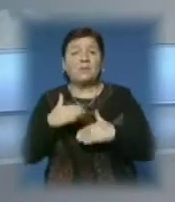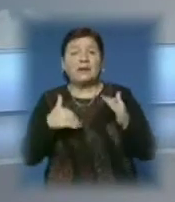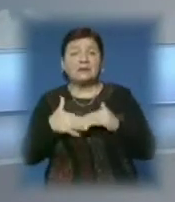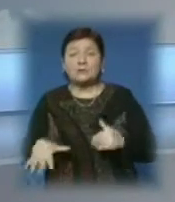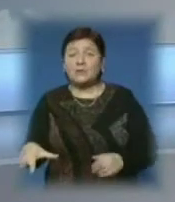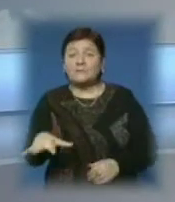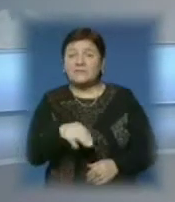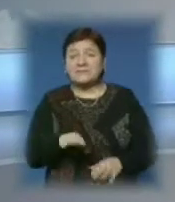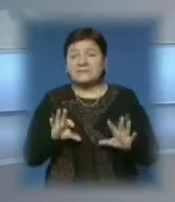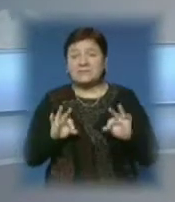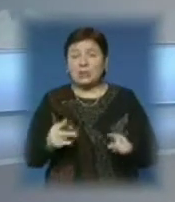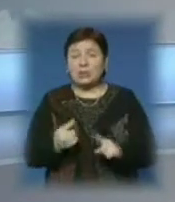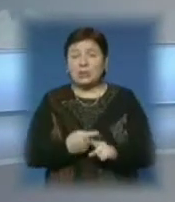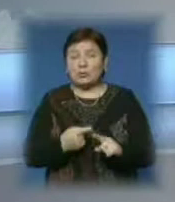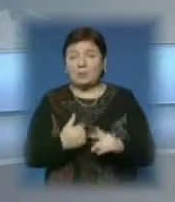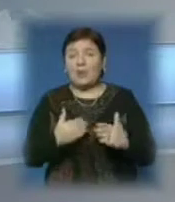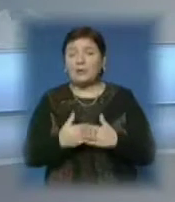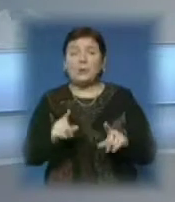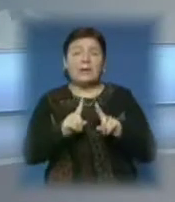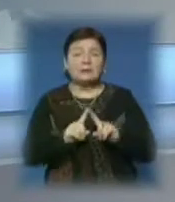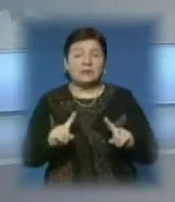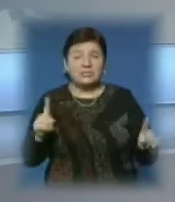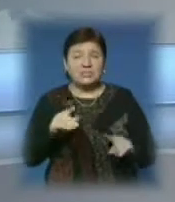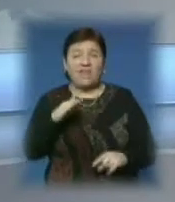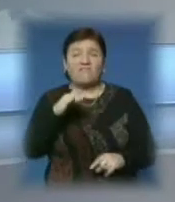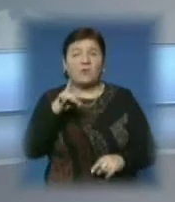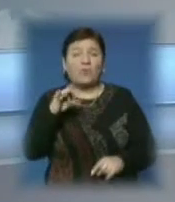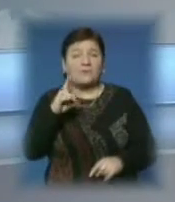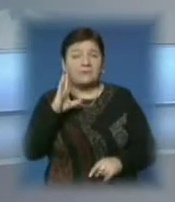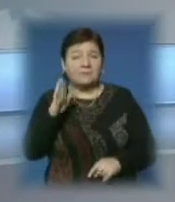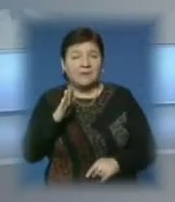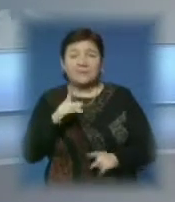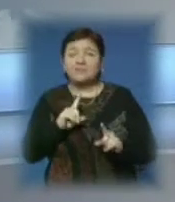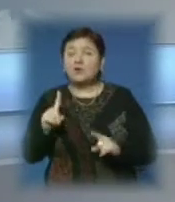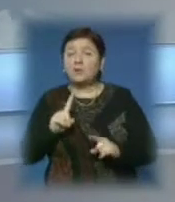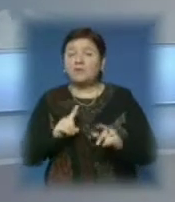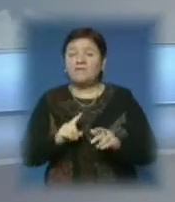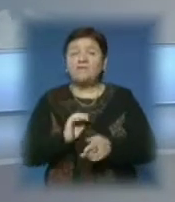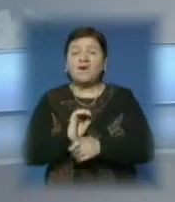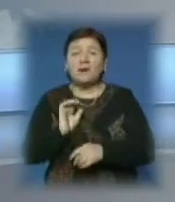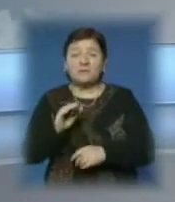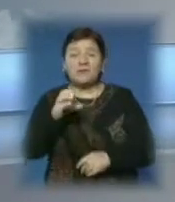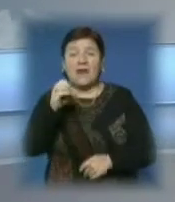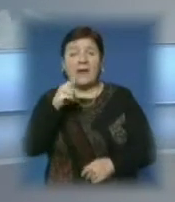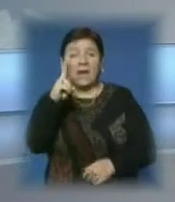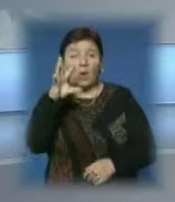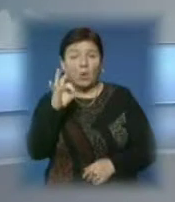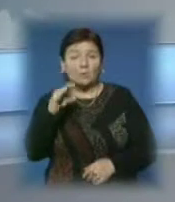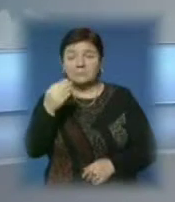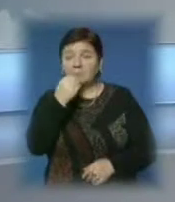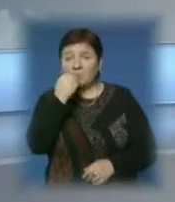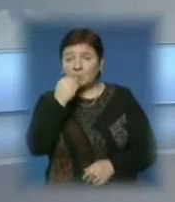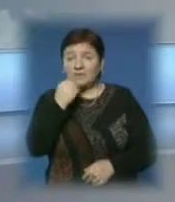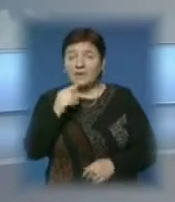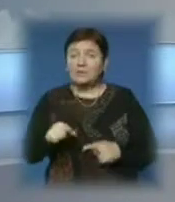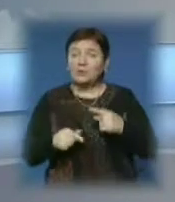все. Від звичайної картоплі до екзотичних фруктів. В чому полягає основний принцип виготовлення екопродуктів? Чи готові мешканці